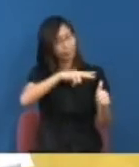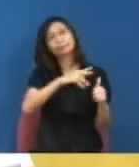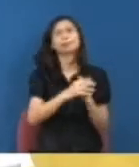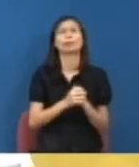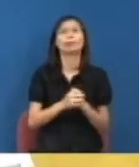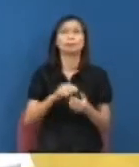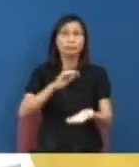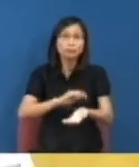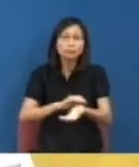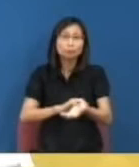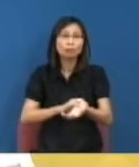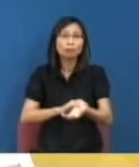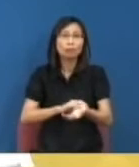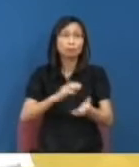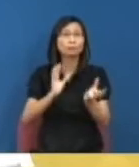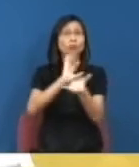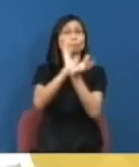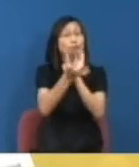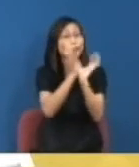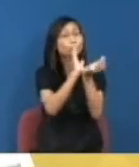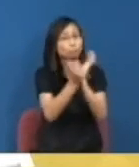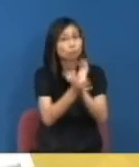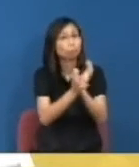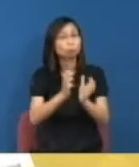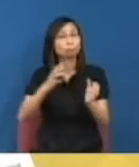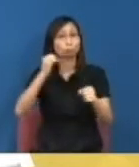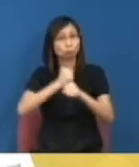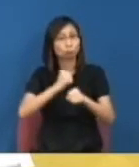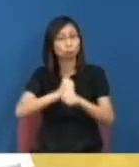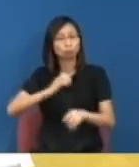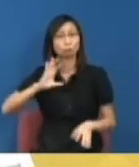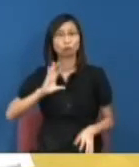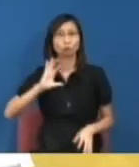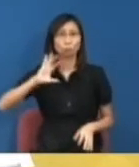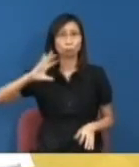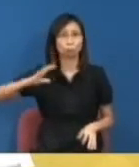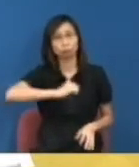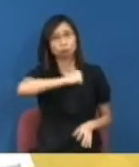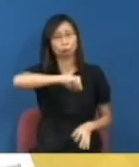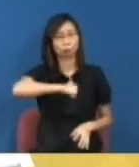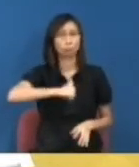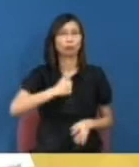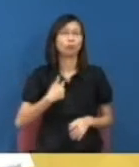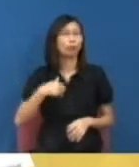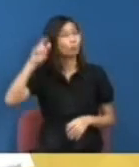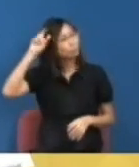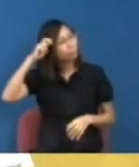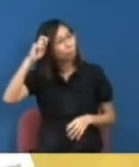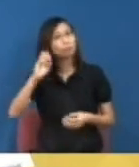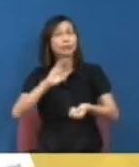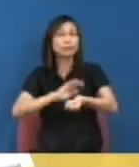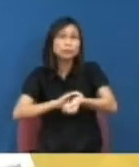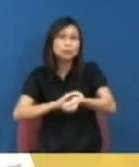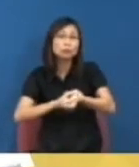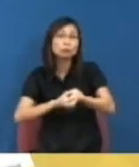那他為甚麼這樣說呢他又沒有詳細去解釋甚麼原因但純粹他我猜可能醫學